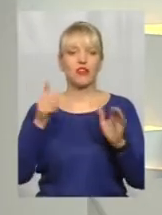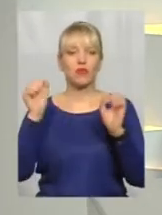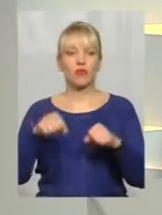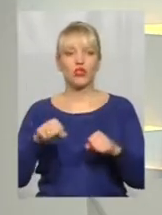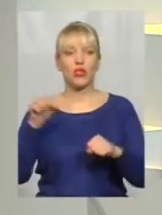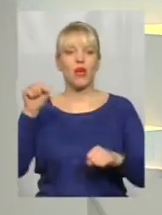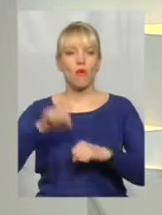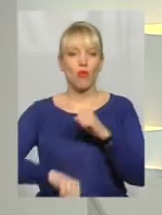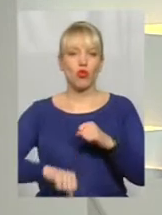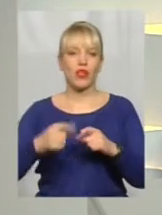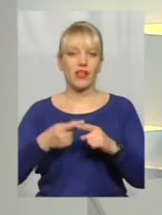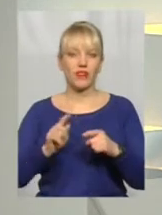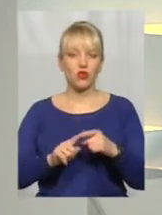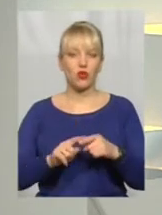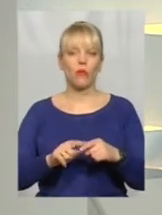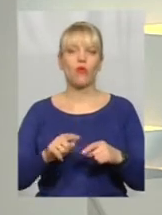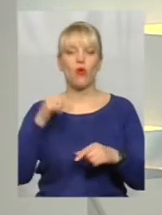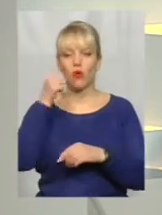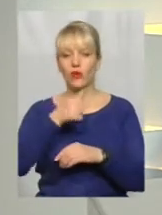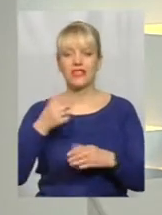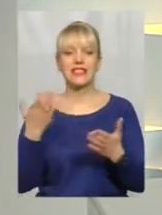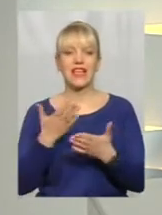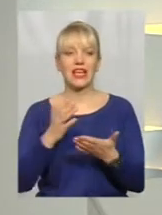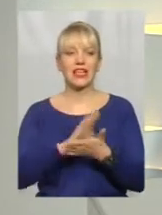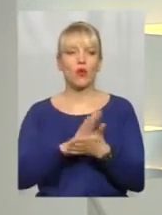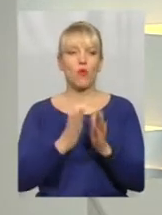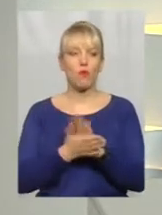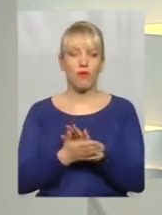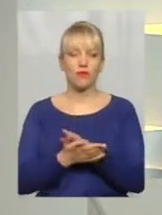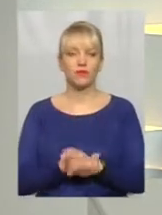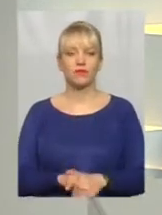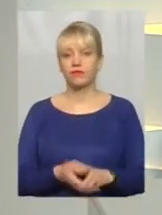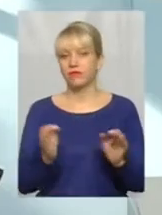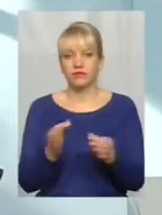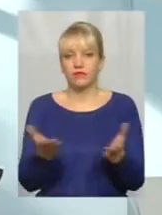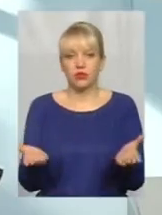подолати у цьому році і за яких умов? Стисло, будь ласка. Жоден.